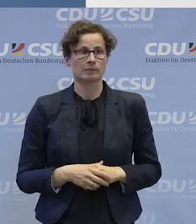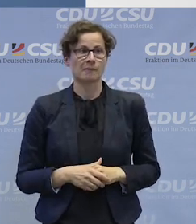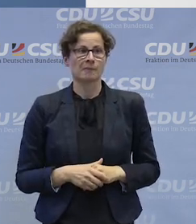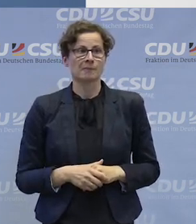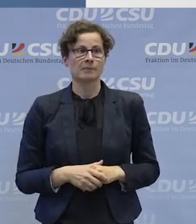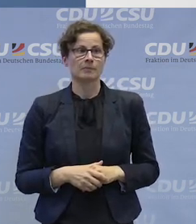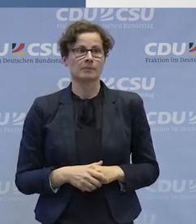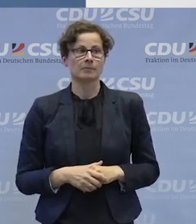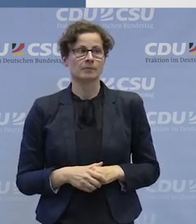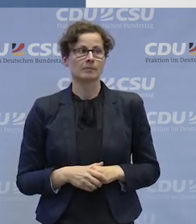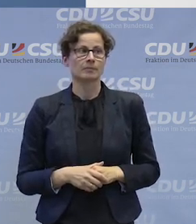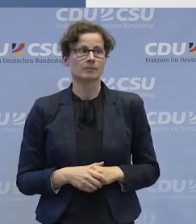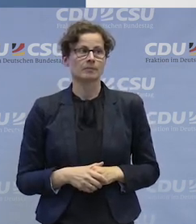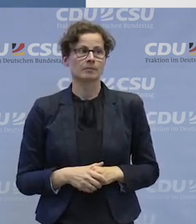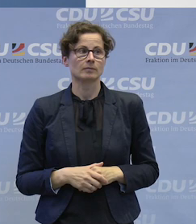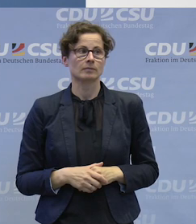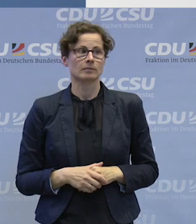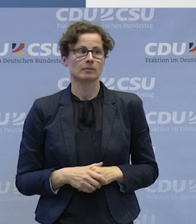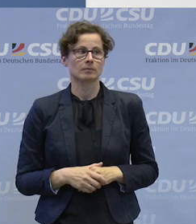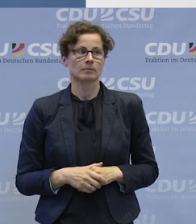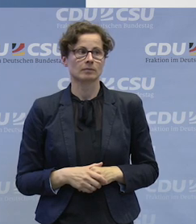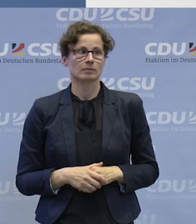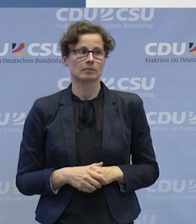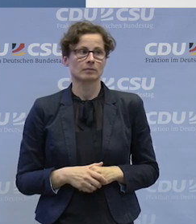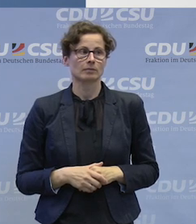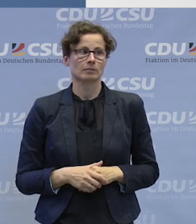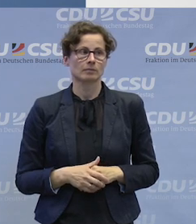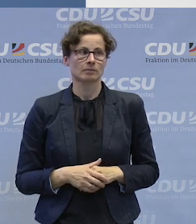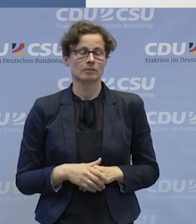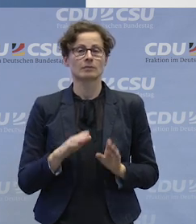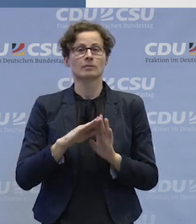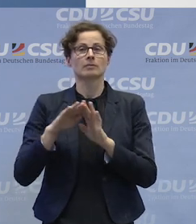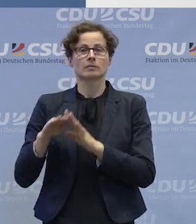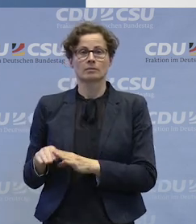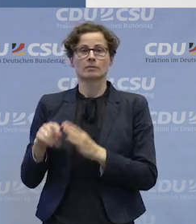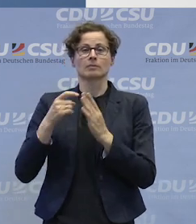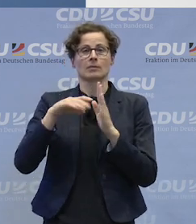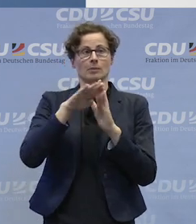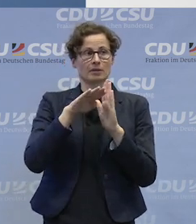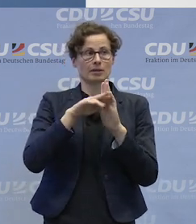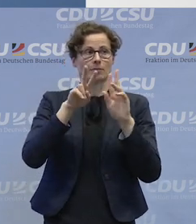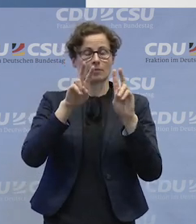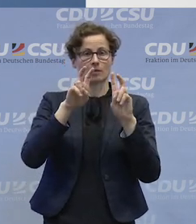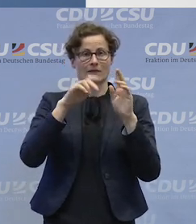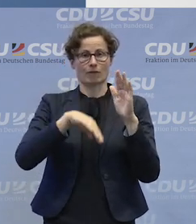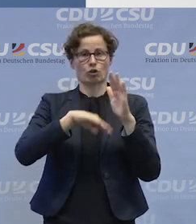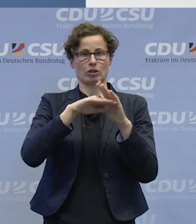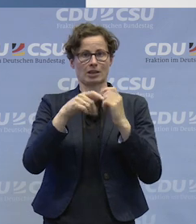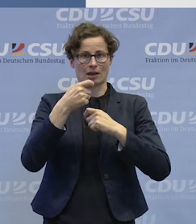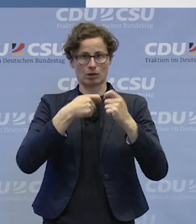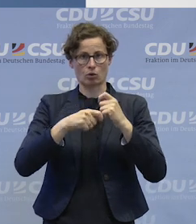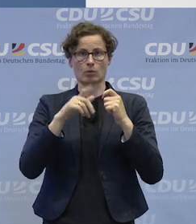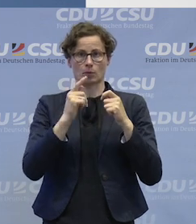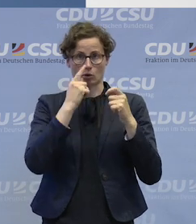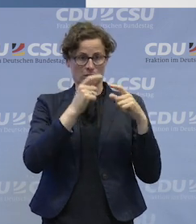Dann orientieren wir uns ganz wesentlich noch mal am Prinzip der vollständigen Handlung. Wir haben also nicht losgelöste Lerneinheiten, sondern